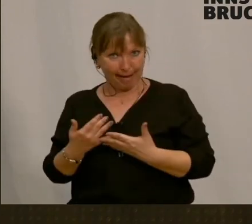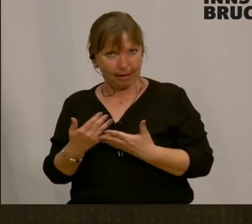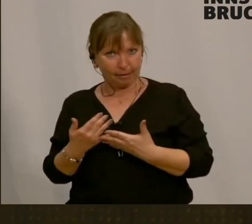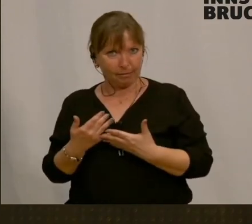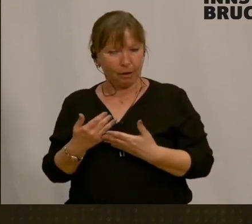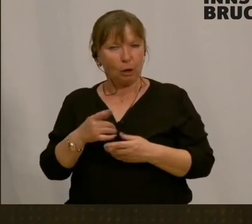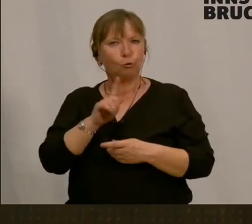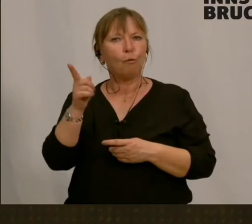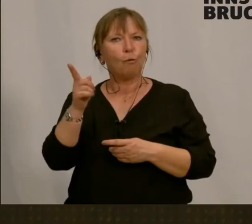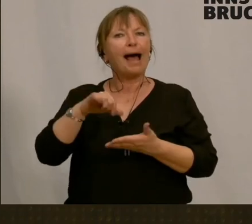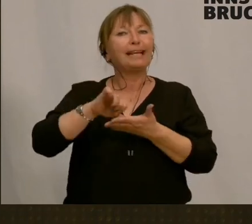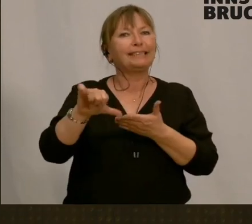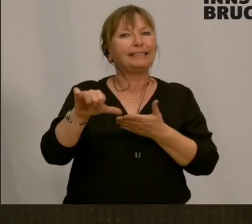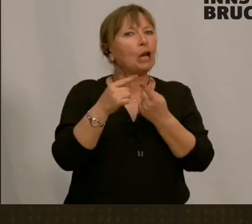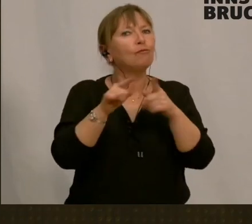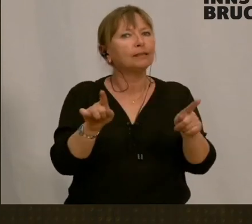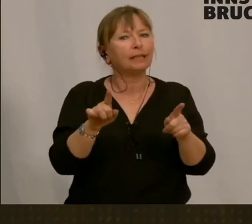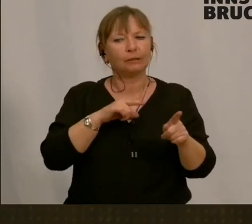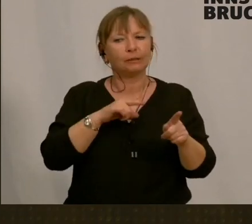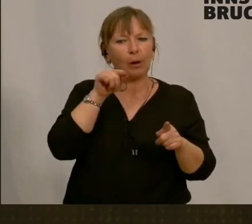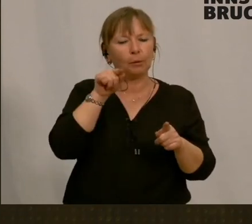Anzahlung. Also auch die Reihenfolge.